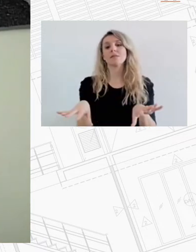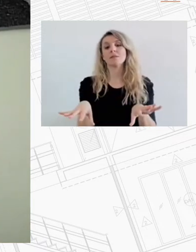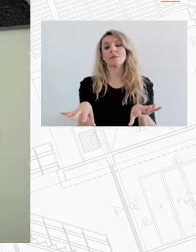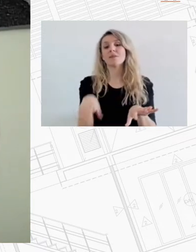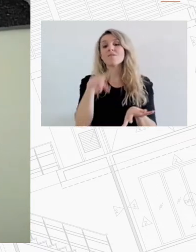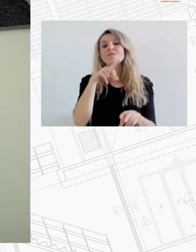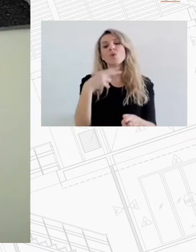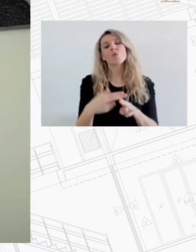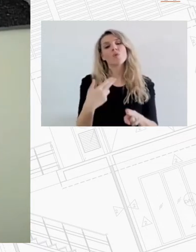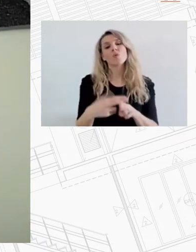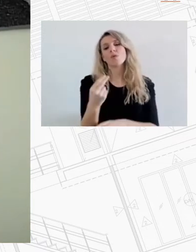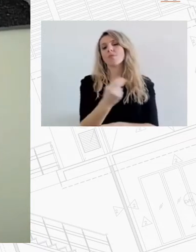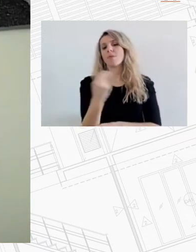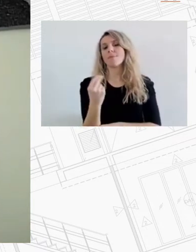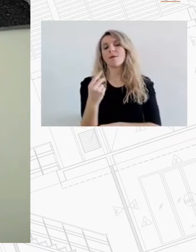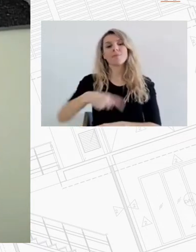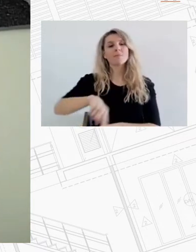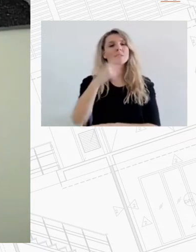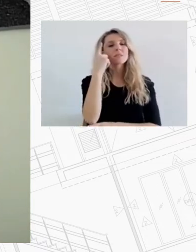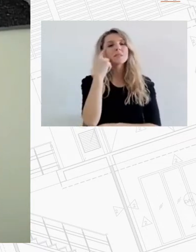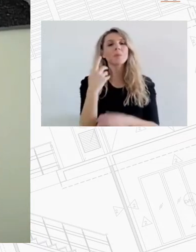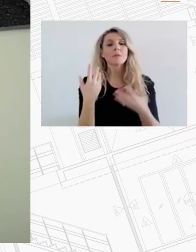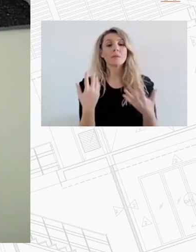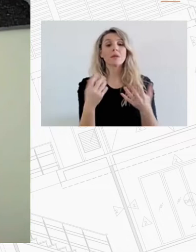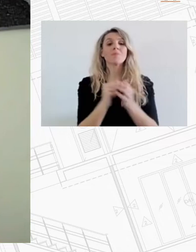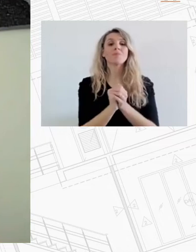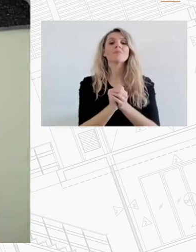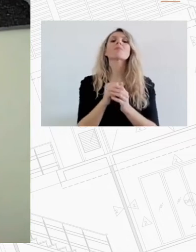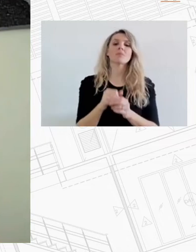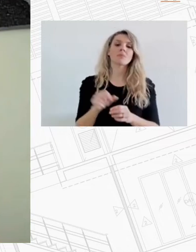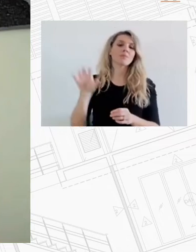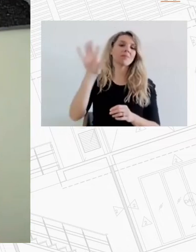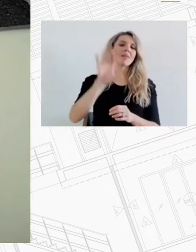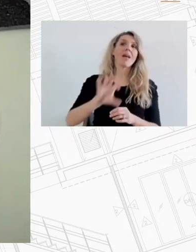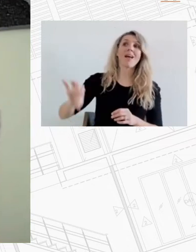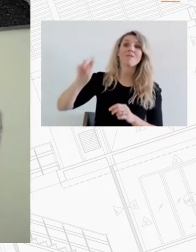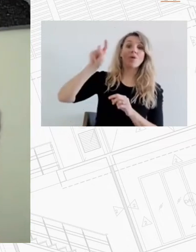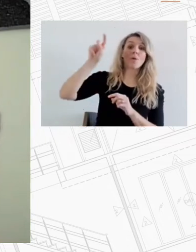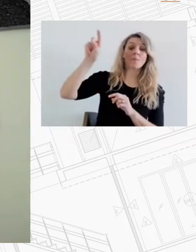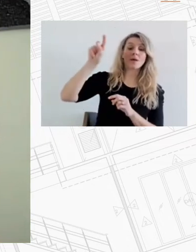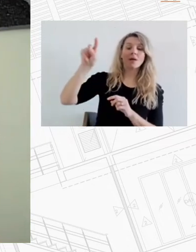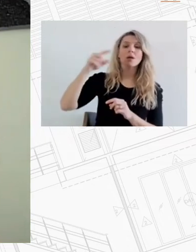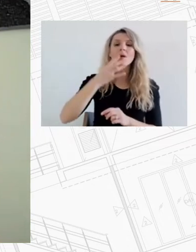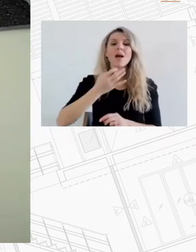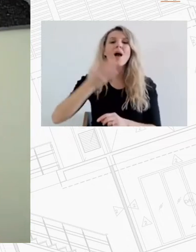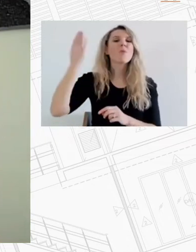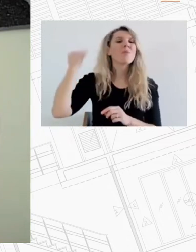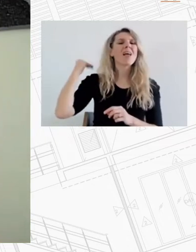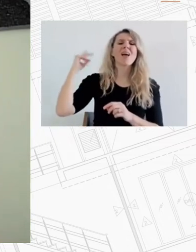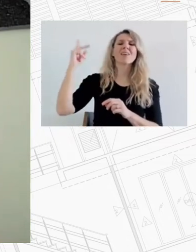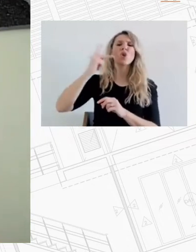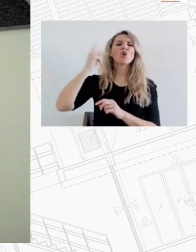φλέγον ζήτημα Καταρχήν γνωρίζουμε πολύ καλά πως σε ευρωπαϊκό επίπεδο ήδη από το παραδοσιακό κοινωνικό μοντέλο